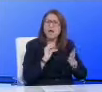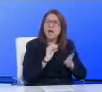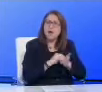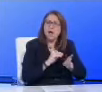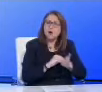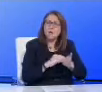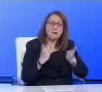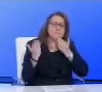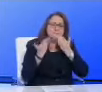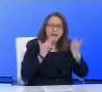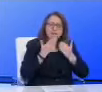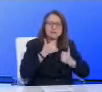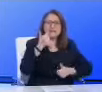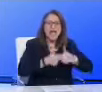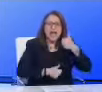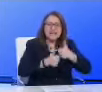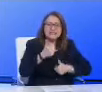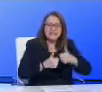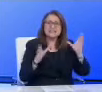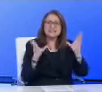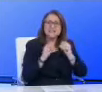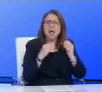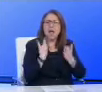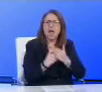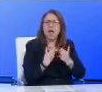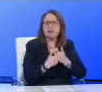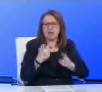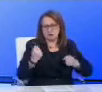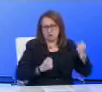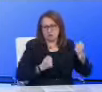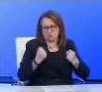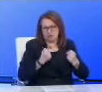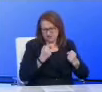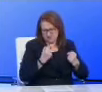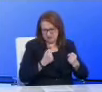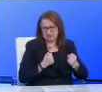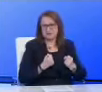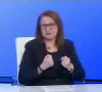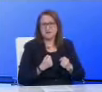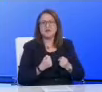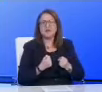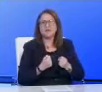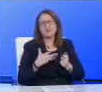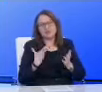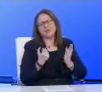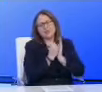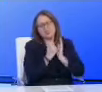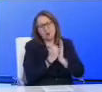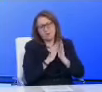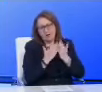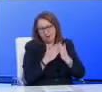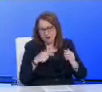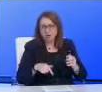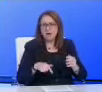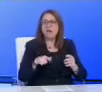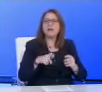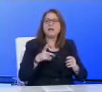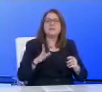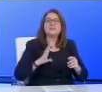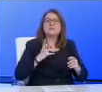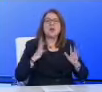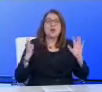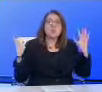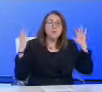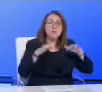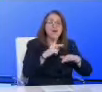μαθημάτων και εξετάσεων για την απόκτηση άδειας οδήγησης, με στόχο την αποφυγή συνοστισμού από τους πολίτες στακτέο